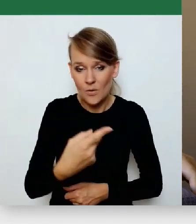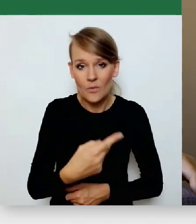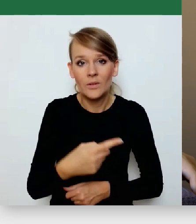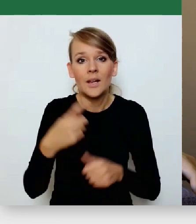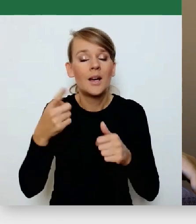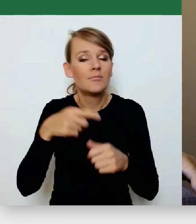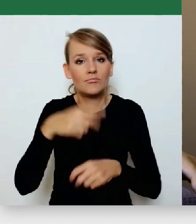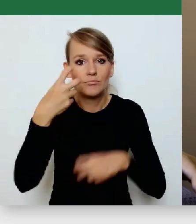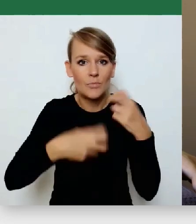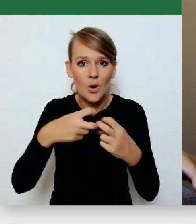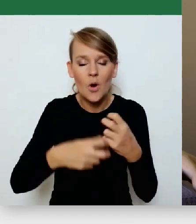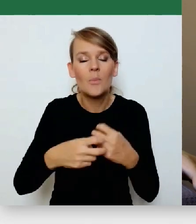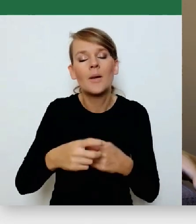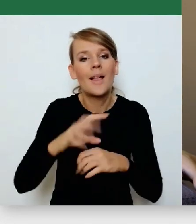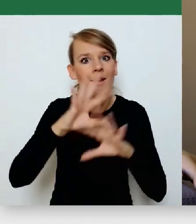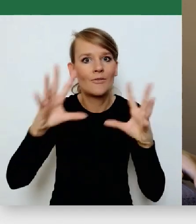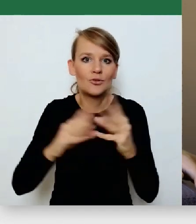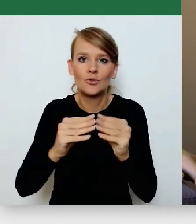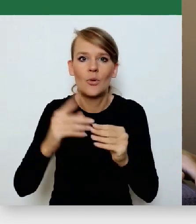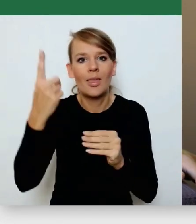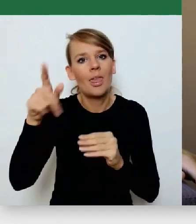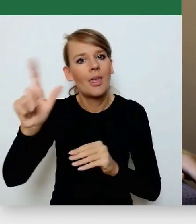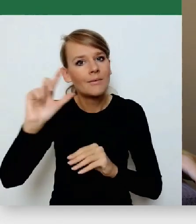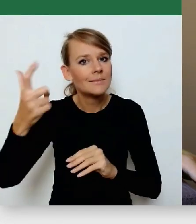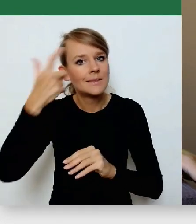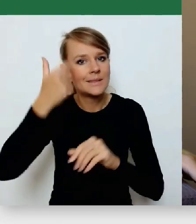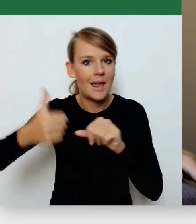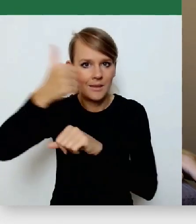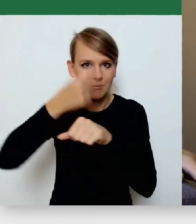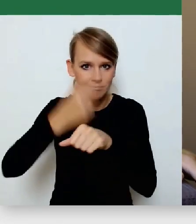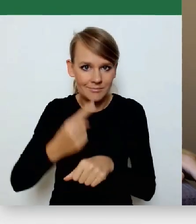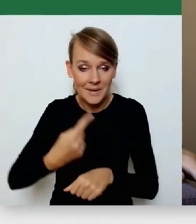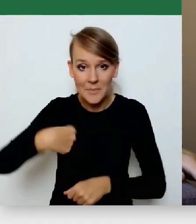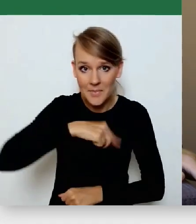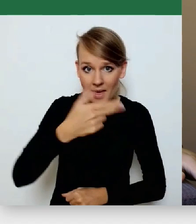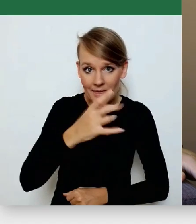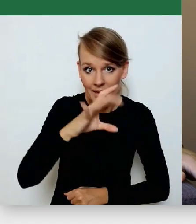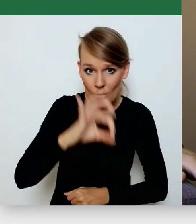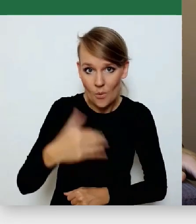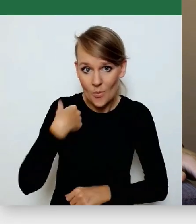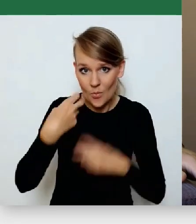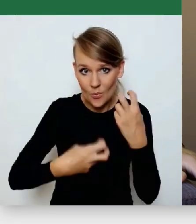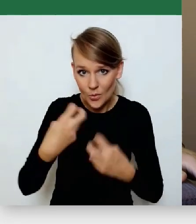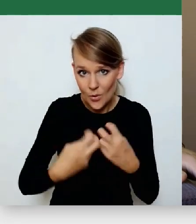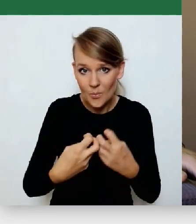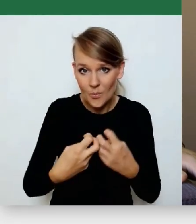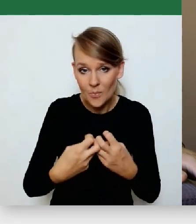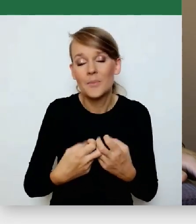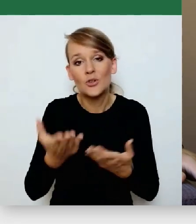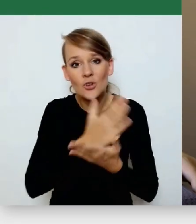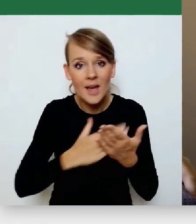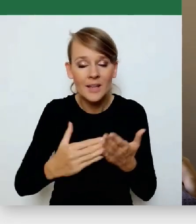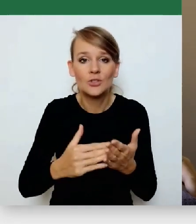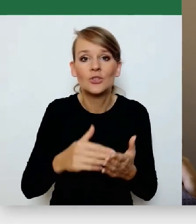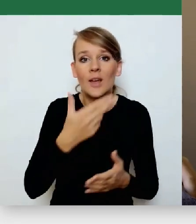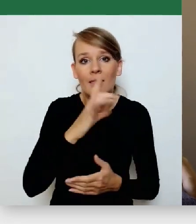I to zarówno NGOS-y, jak i nas dosięgnęła, bo NGOS-y także część tylko wybranych dostawała